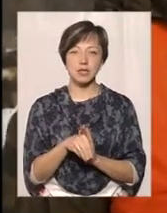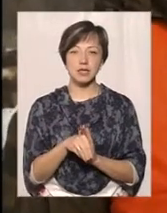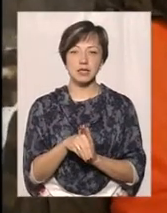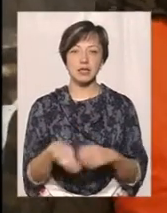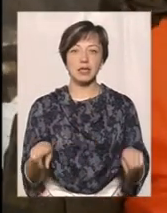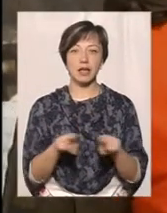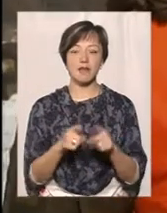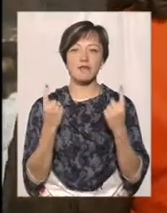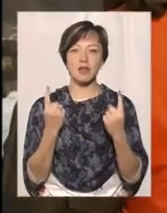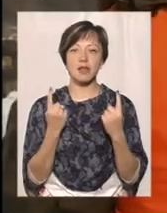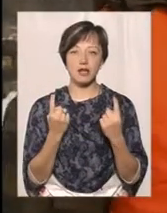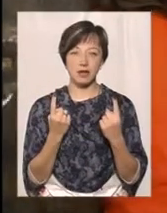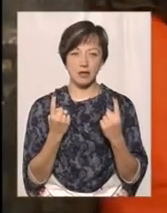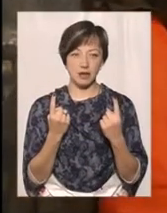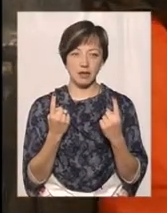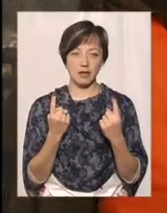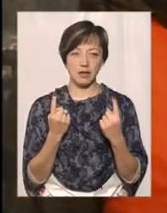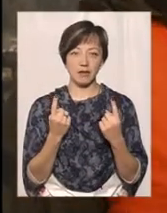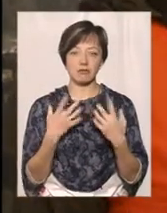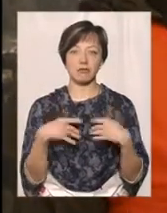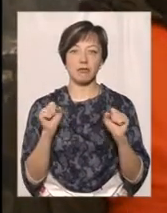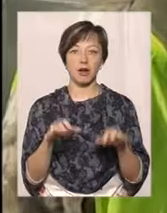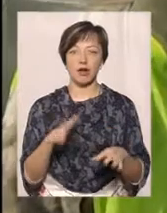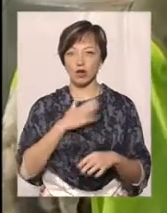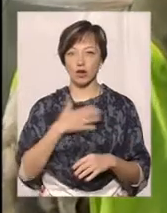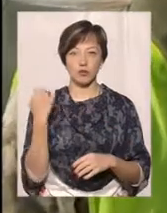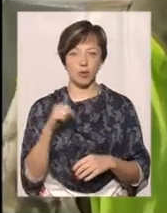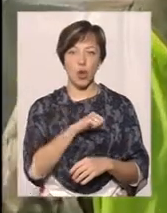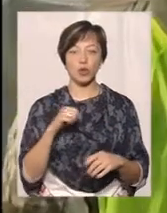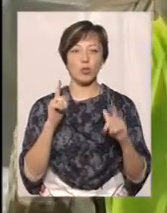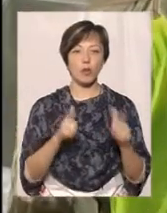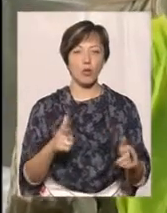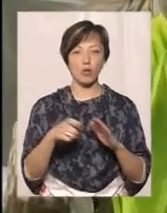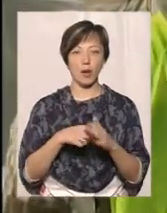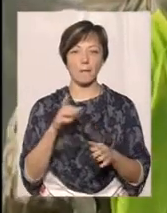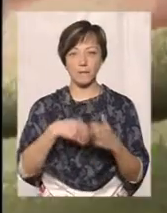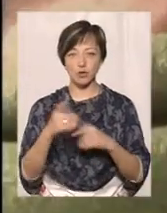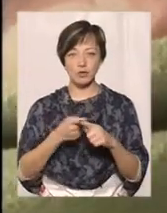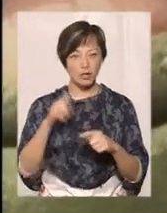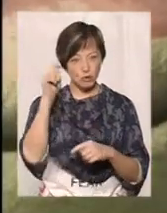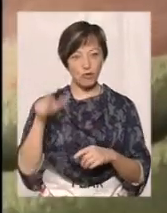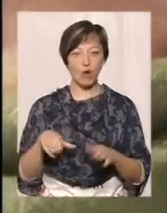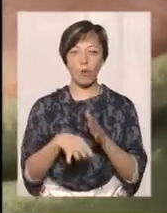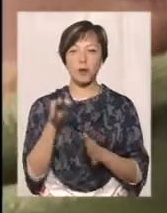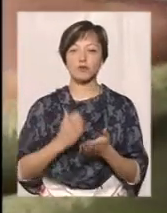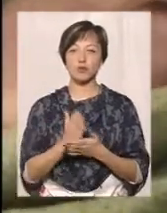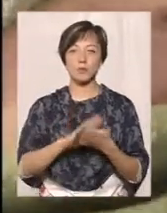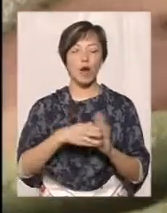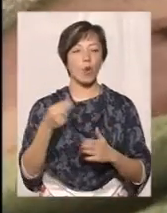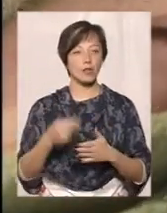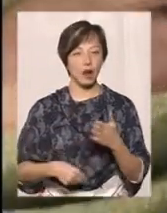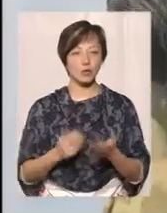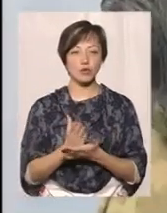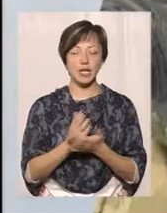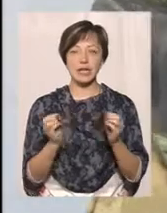великий вклад в нашу перемогу. Добровольцем на Донбас пішов і цей чоловік. Потім обрав службу за контрактом.